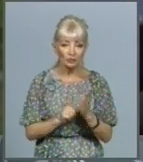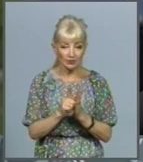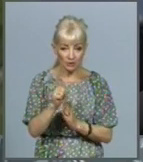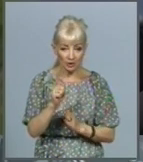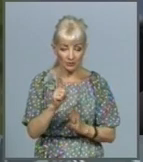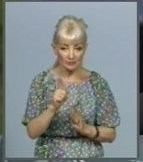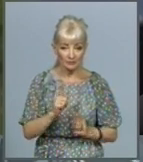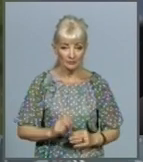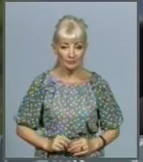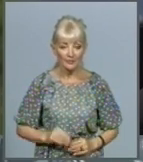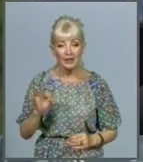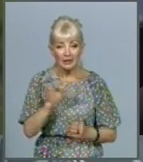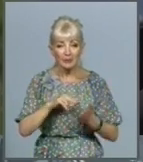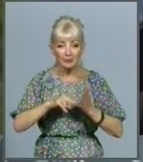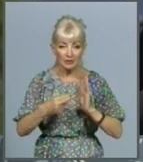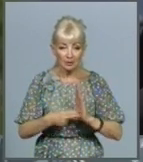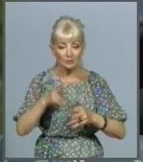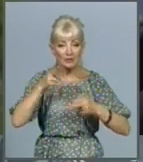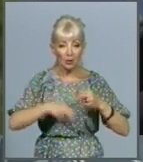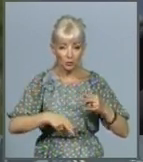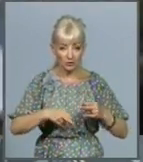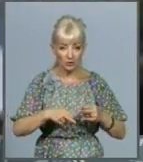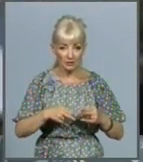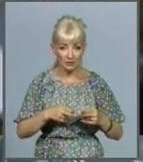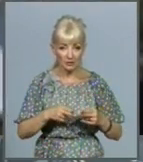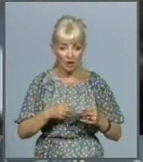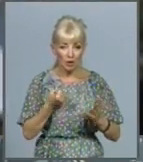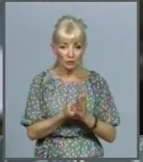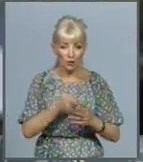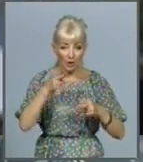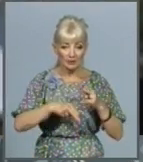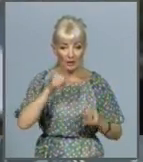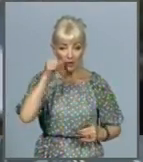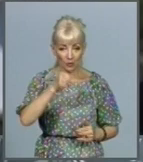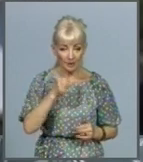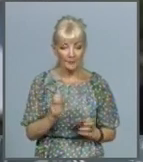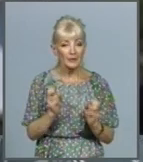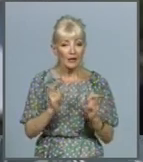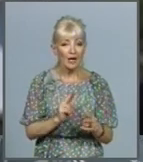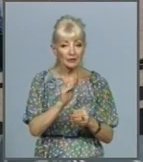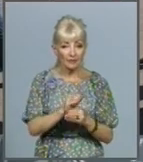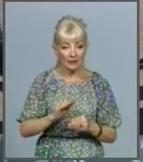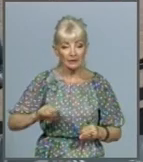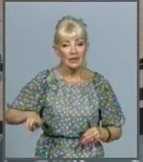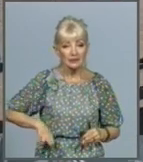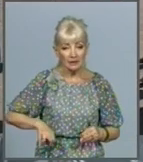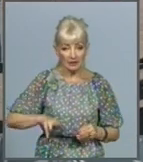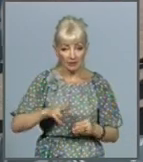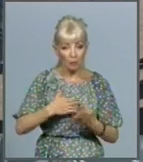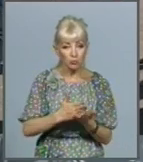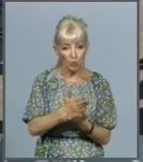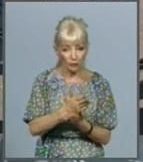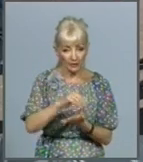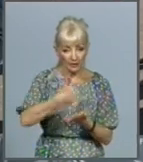І плануємо закінчити їх до кінця року. Як додає директор профільного департаменту, проєкт передбачає